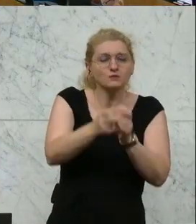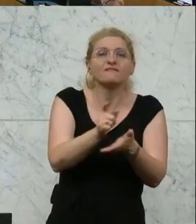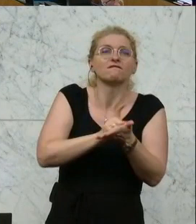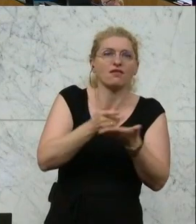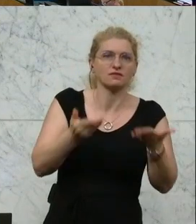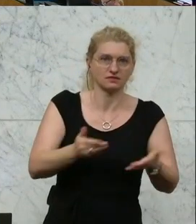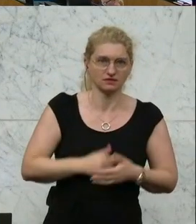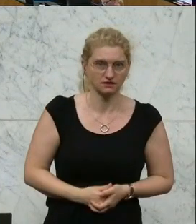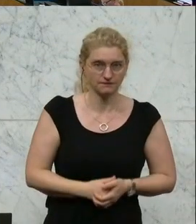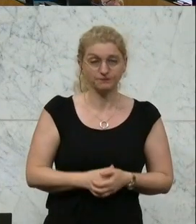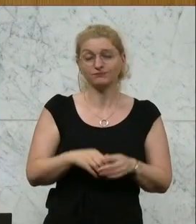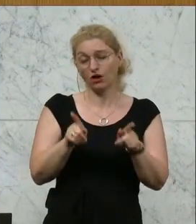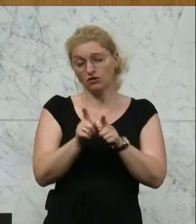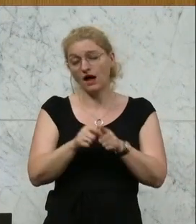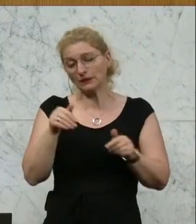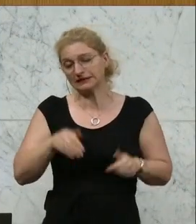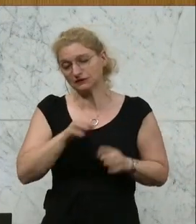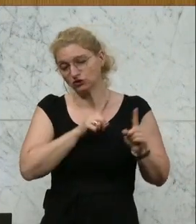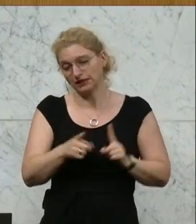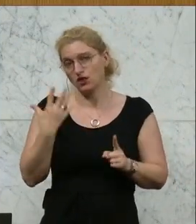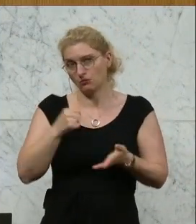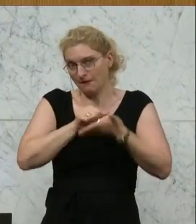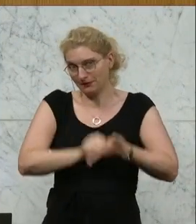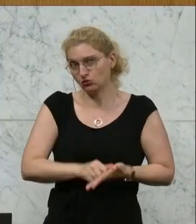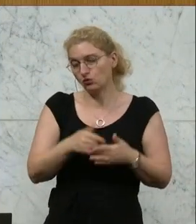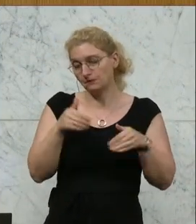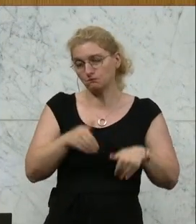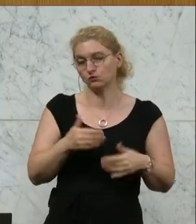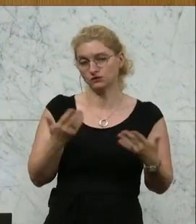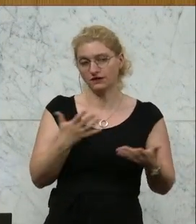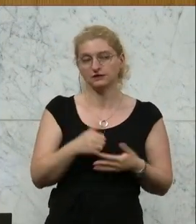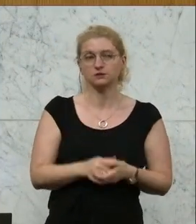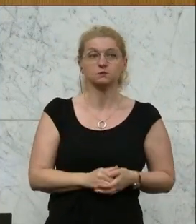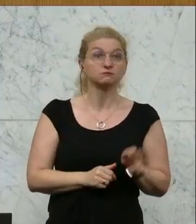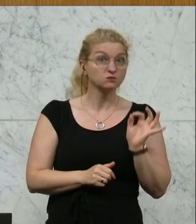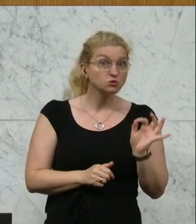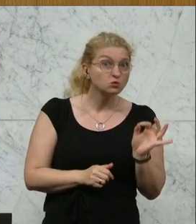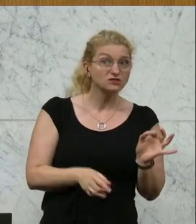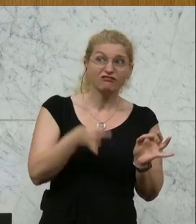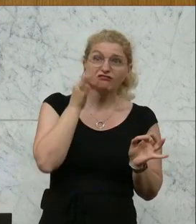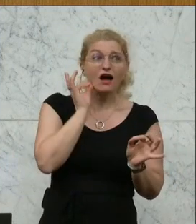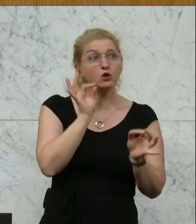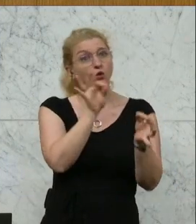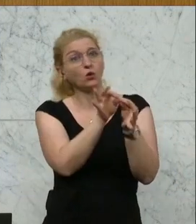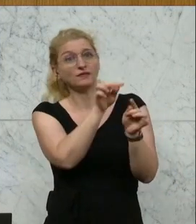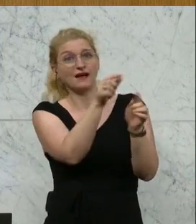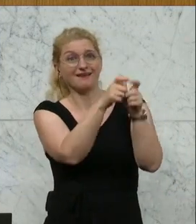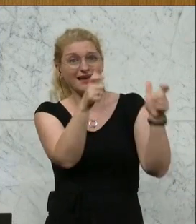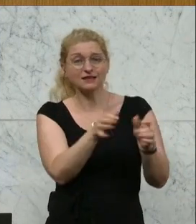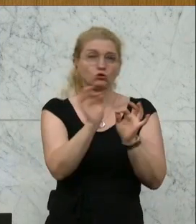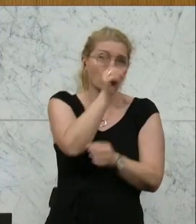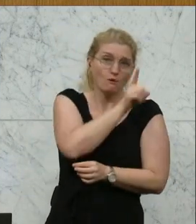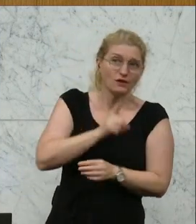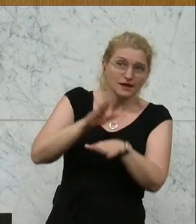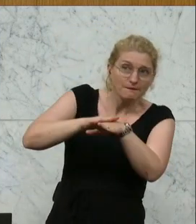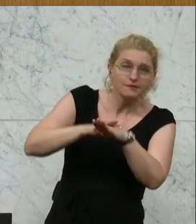werden können. Und ich muss es an dieser Stelle auch betonen, gut, wenn sich Frauen an die Einrichtungen wenden, an die Polizei wenden,